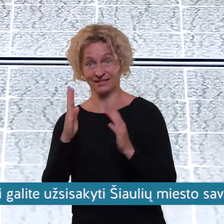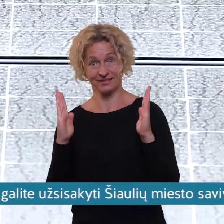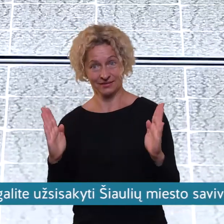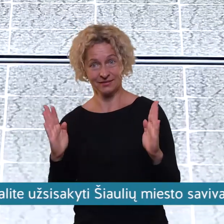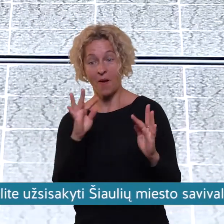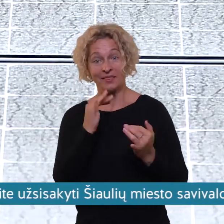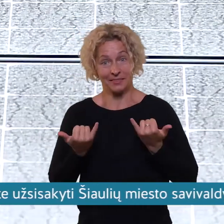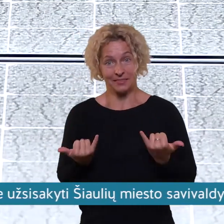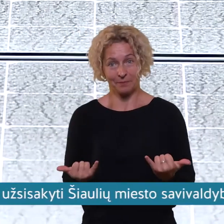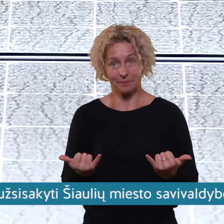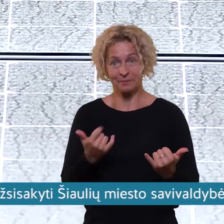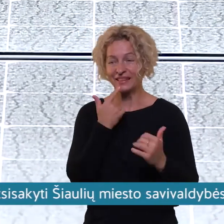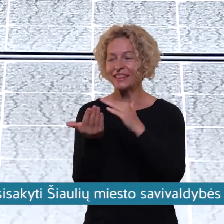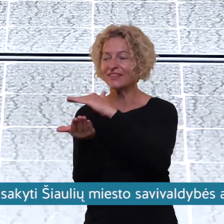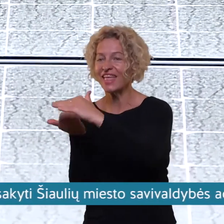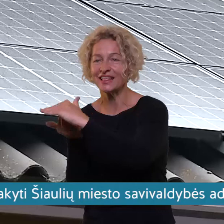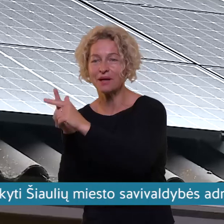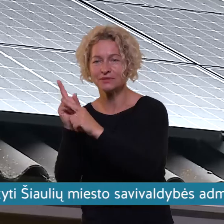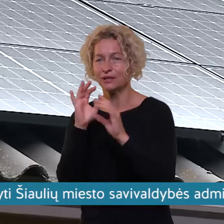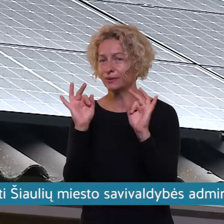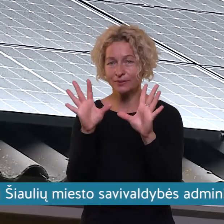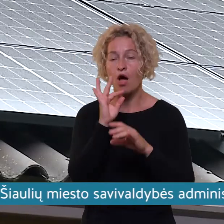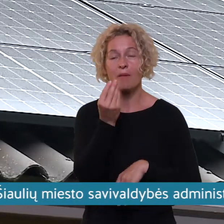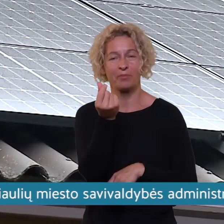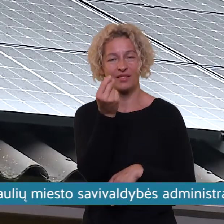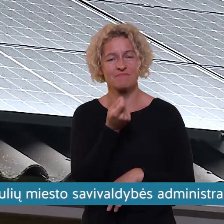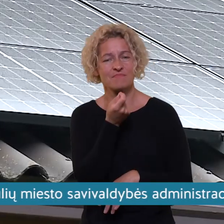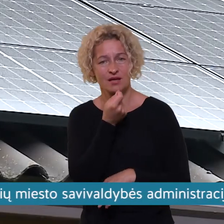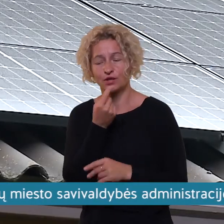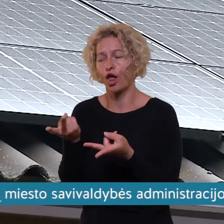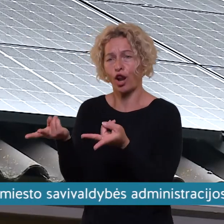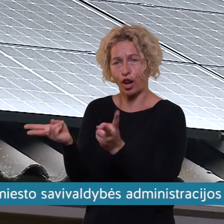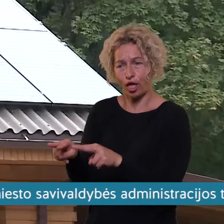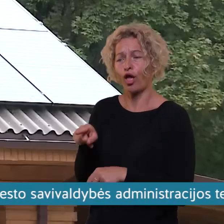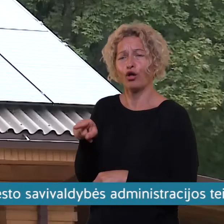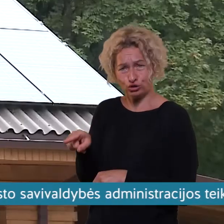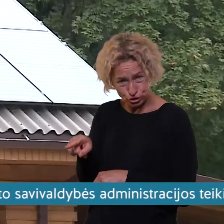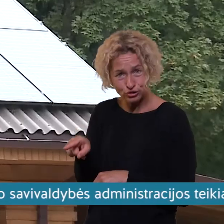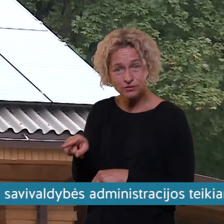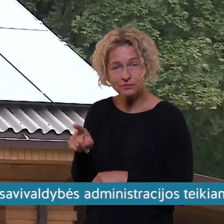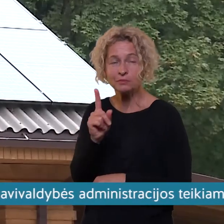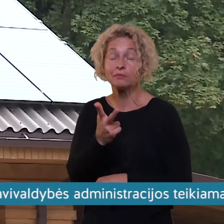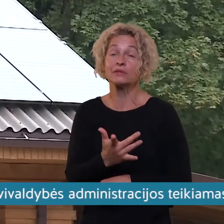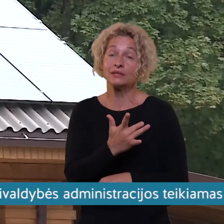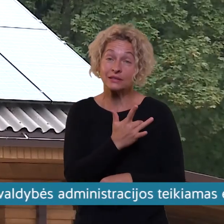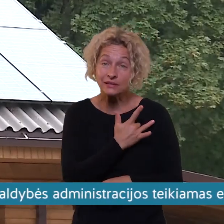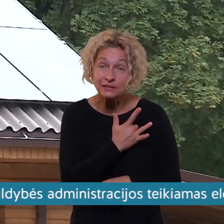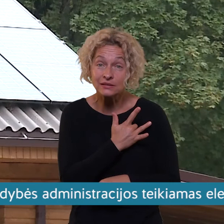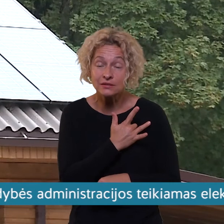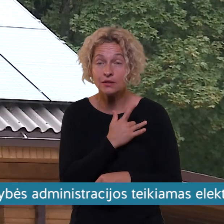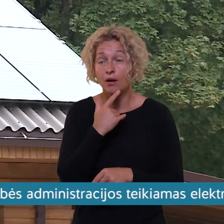Tai šiuo metu aktyvių kvietimų nėra. Dar yra šioks toks lėšų likutis. Ir galbūt